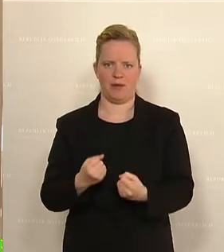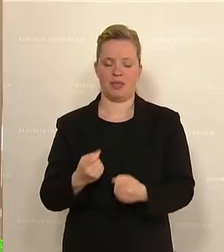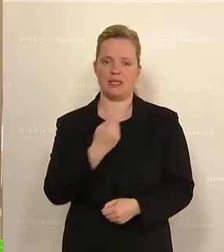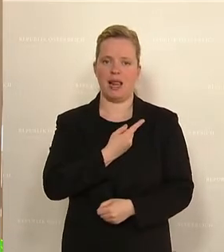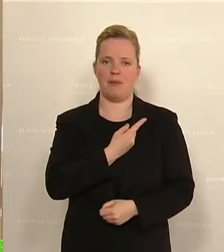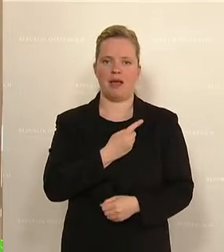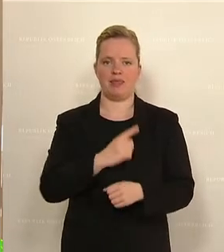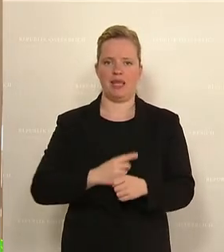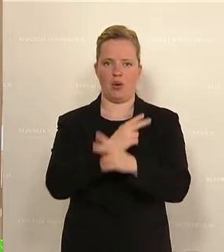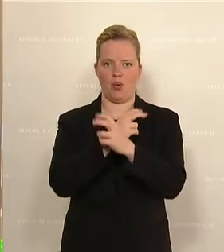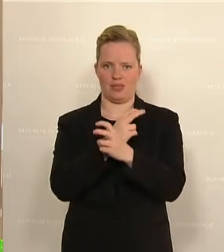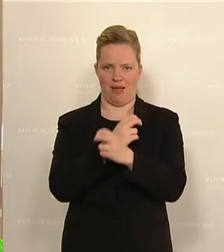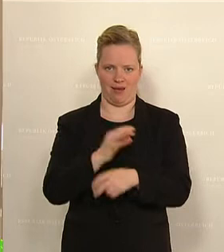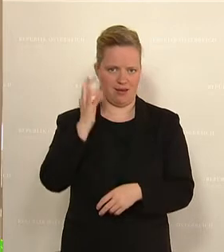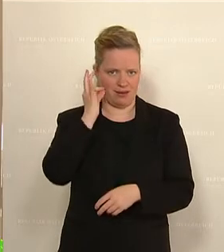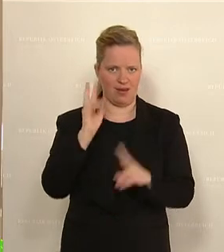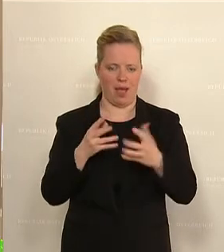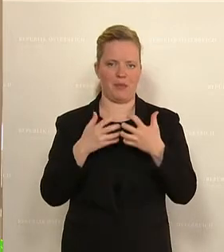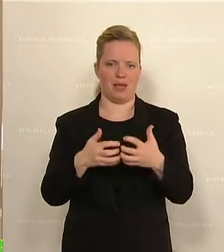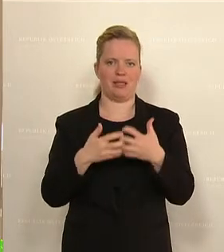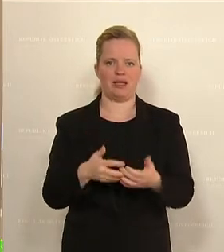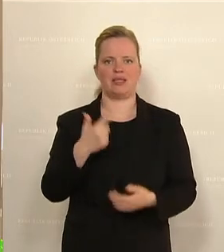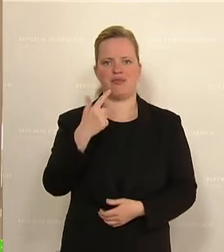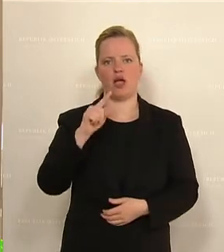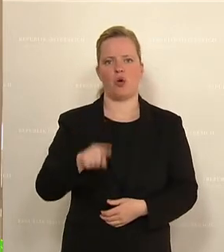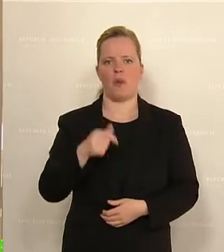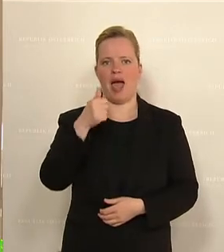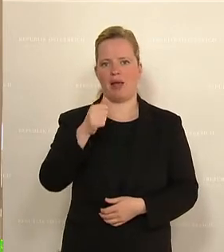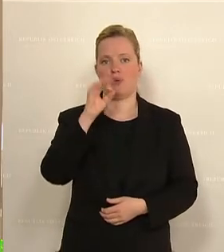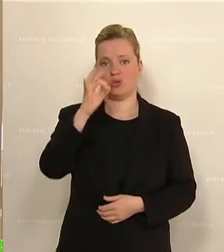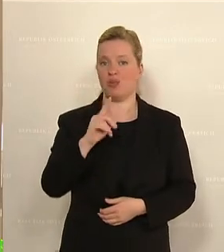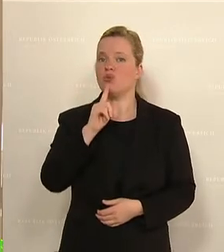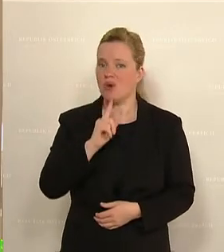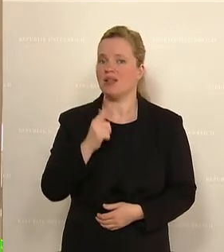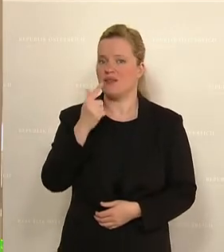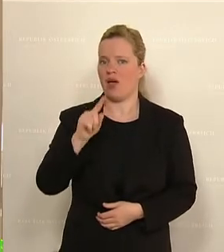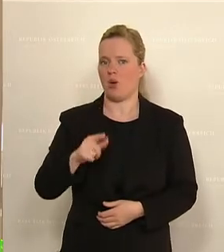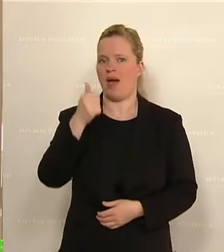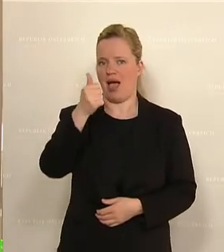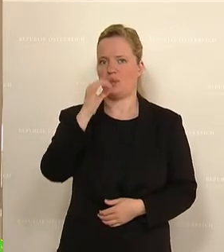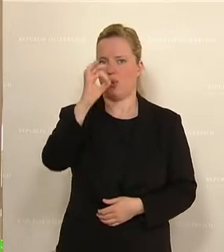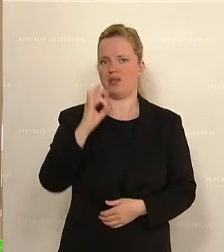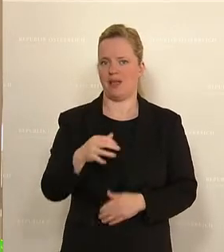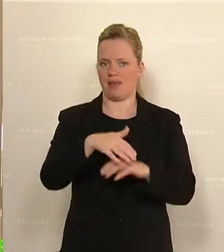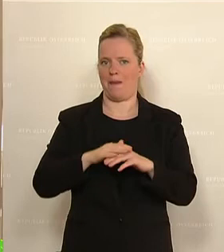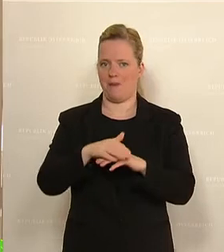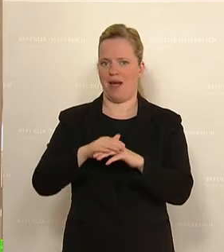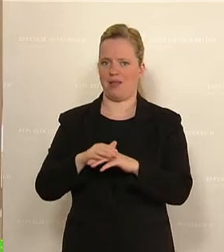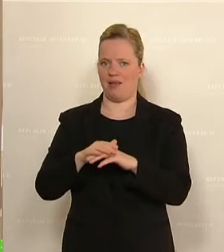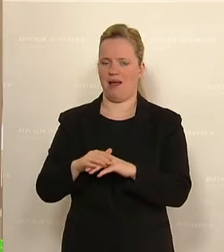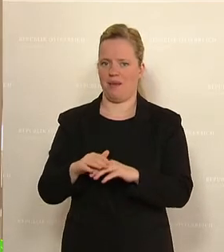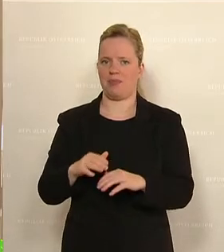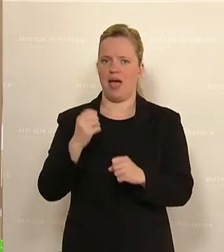dass lediglich 2,1 Prozent der Gemeinden die seitens der